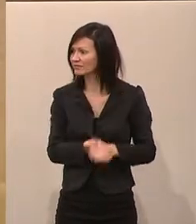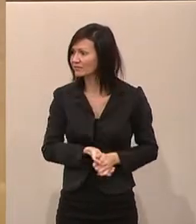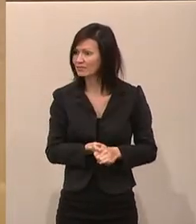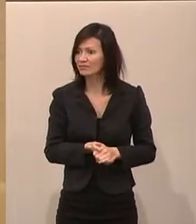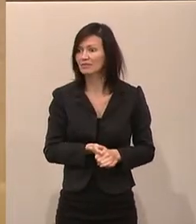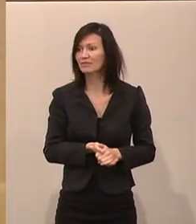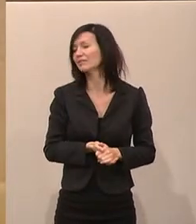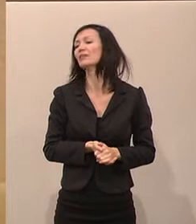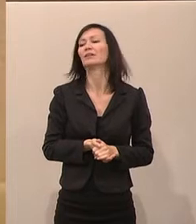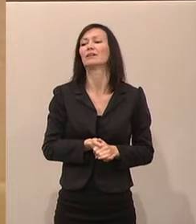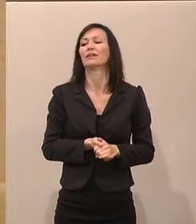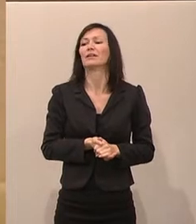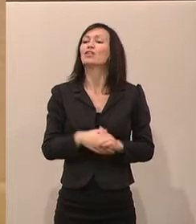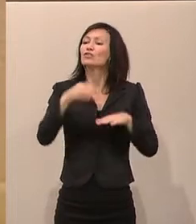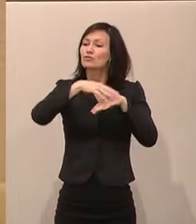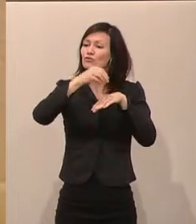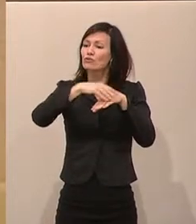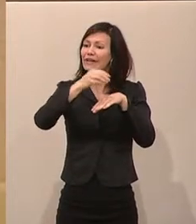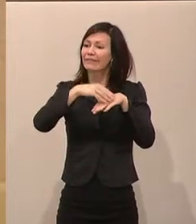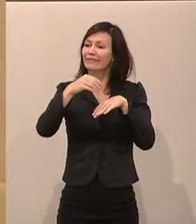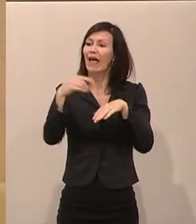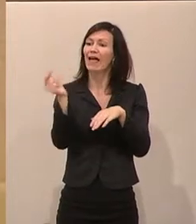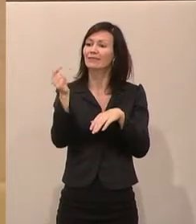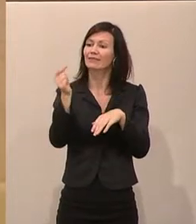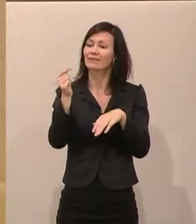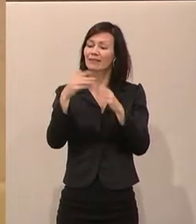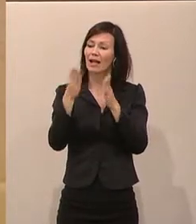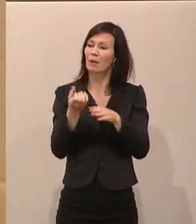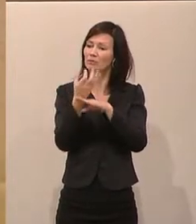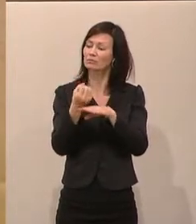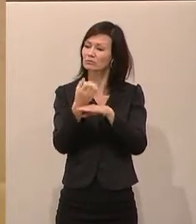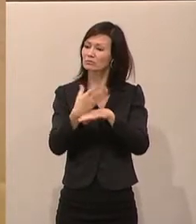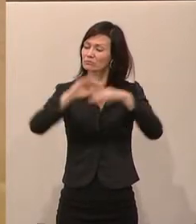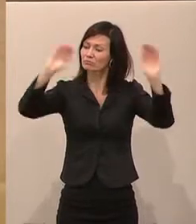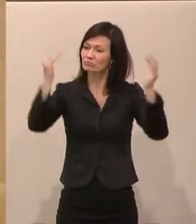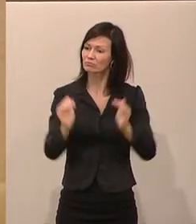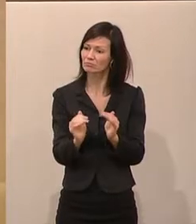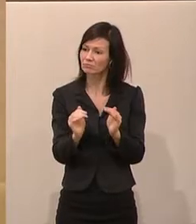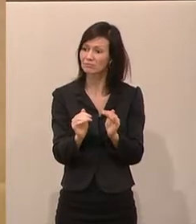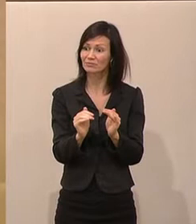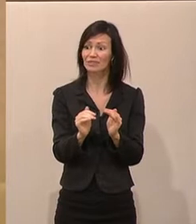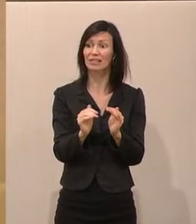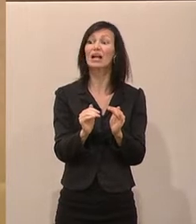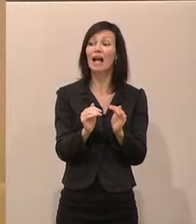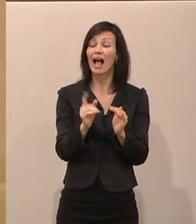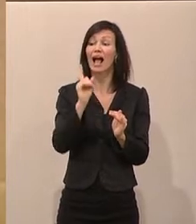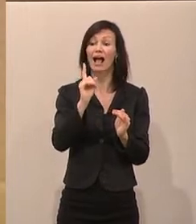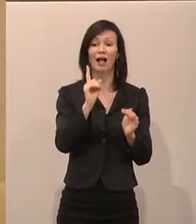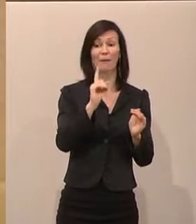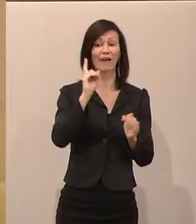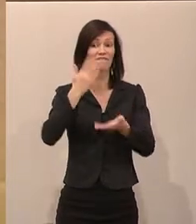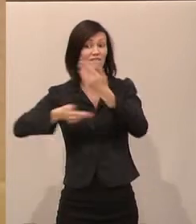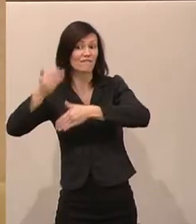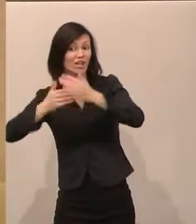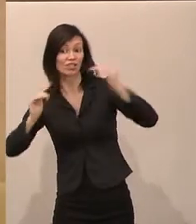Treibhausgasemissionen um 21 Prozent zurück. Die Wirtschaft wuchs im gleichen Zeitraum um 31 Prozent. Schweden hat ein